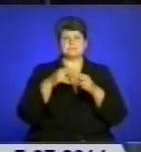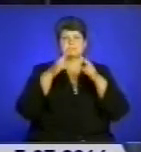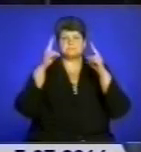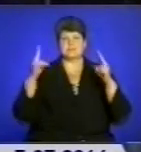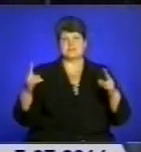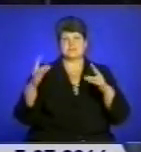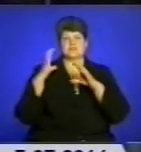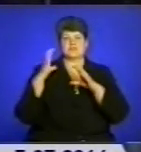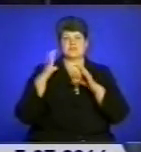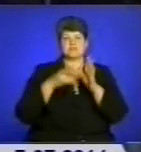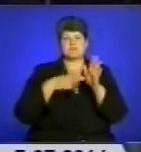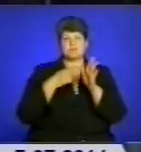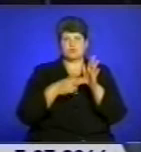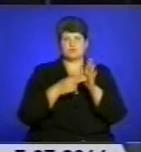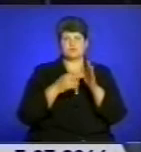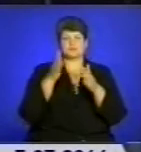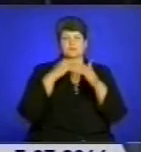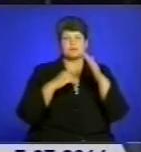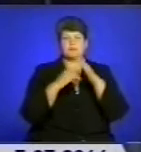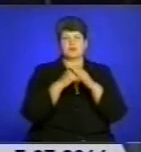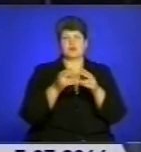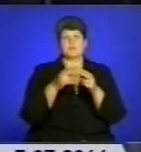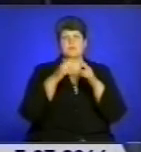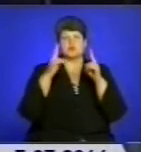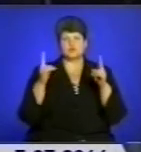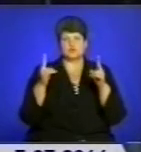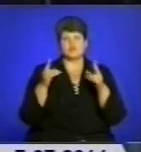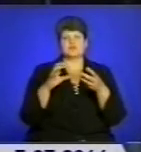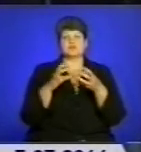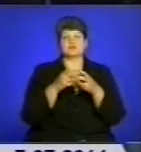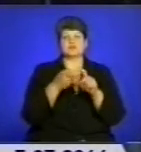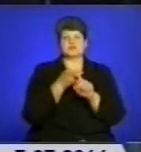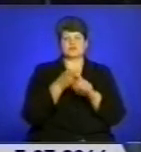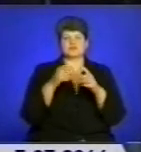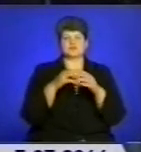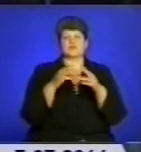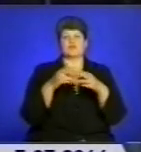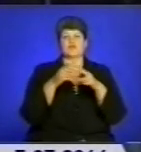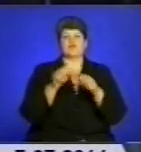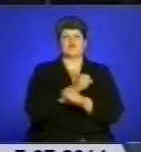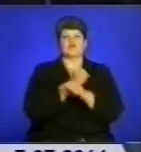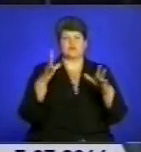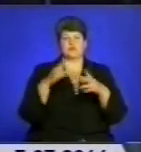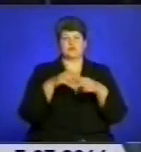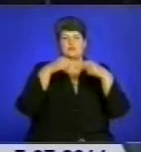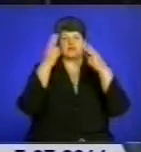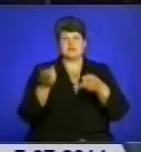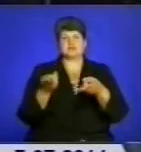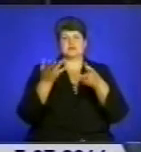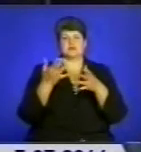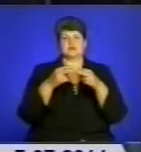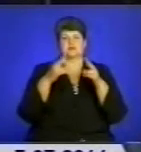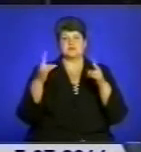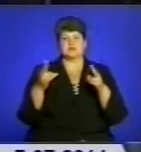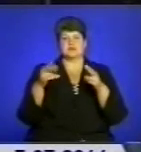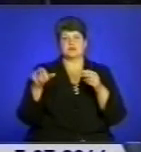проходить дорога Слов'янськ-Донецьк-Маріуполь. У результаті вибуху обвалилися прольоти моста на автошлях. І